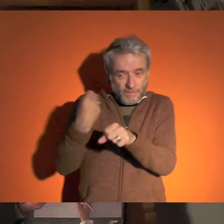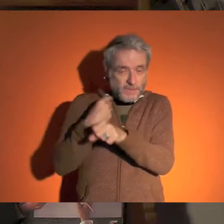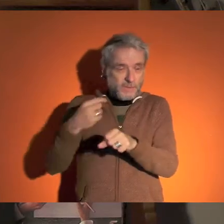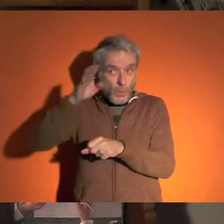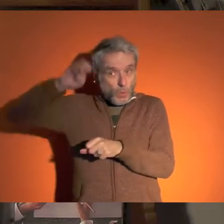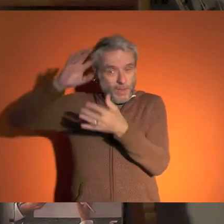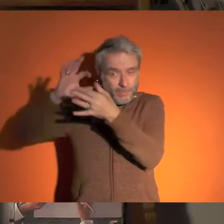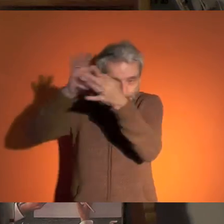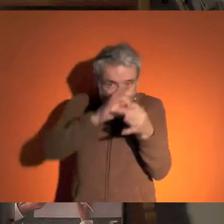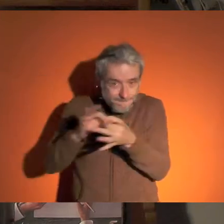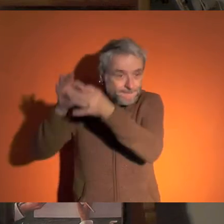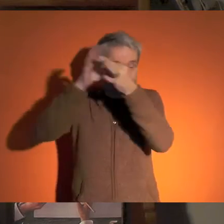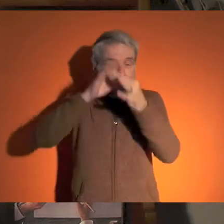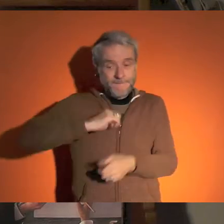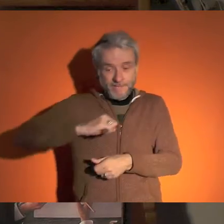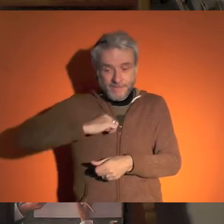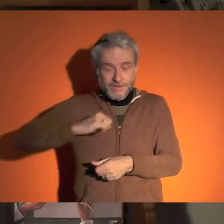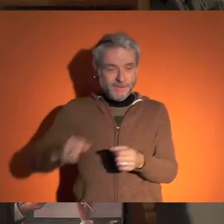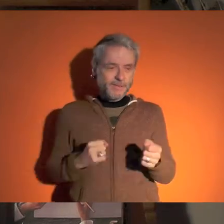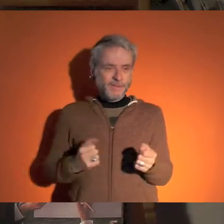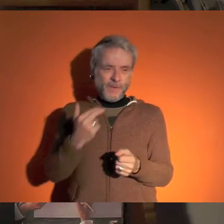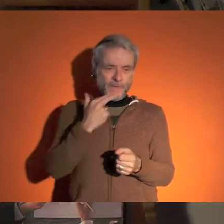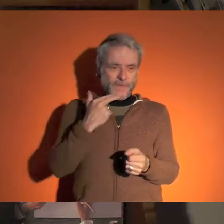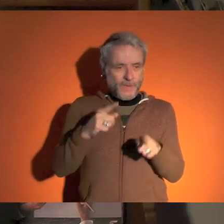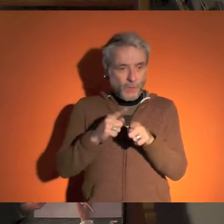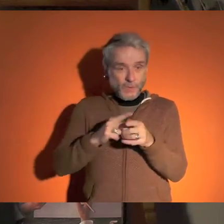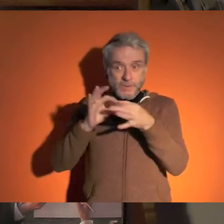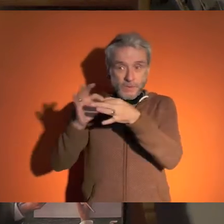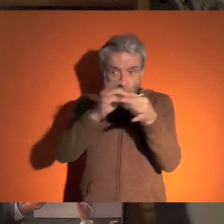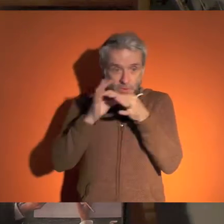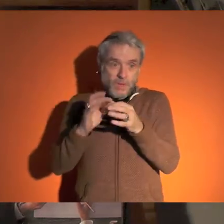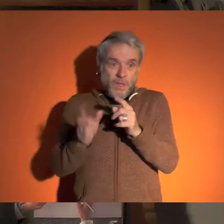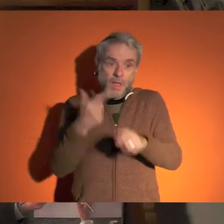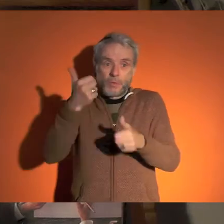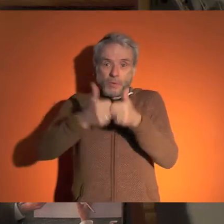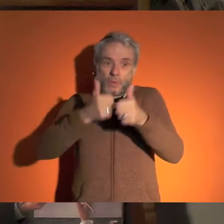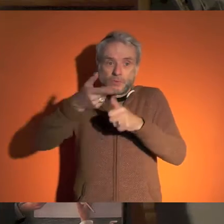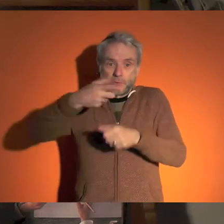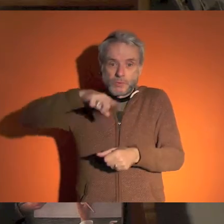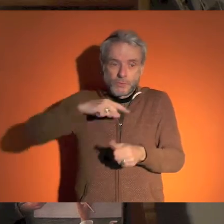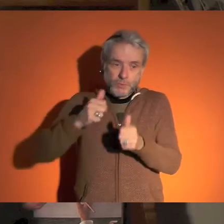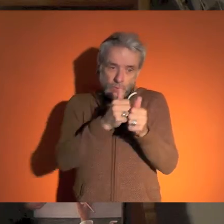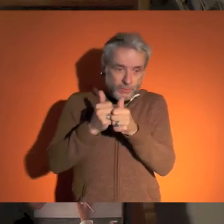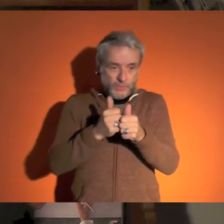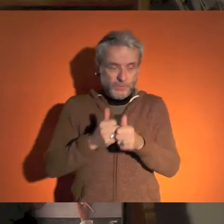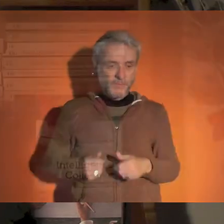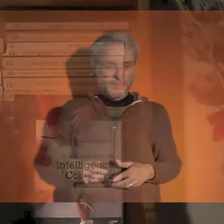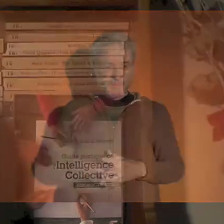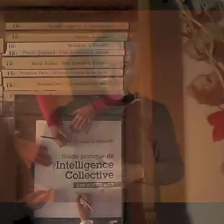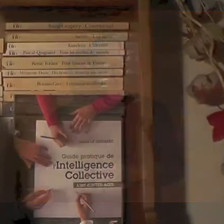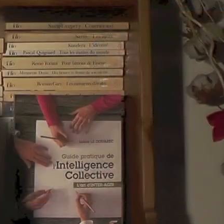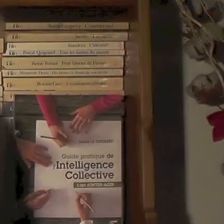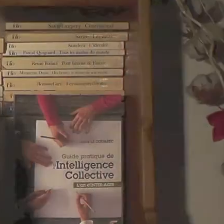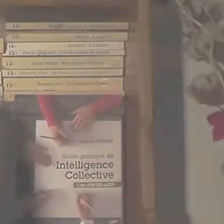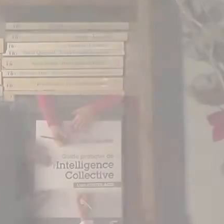européenne, d service de renseignement européen qui serait efficient, cohérent, coordonné et à la hauteur des